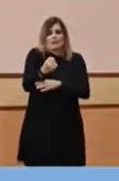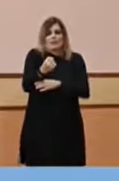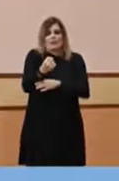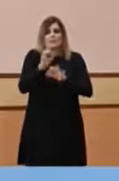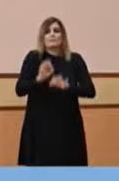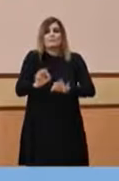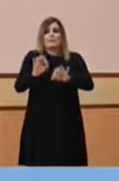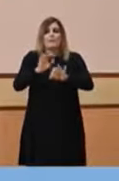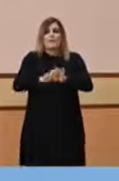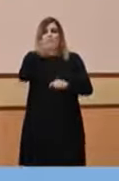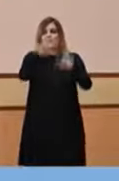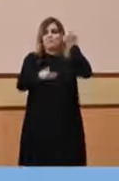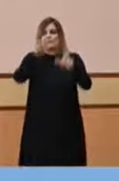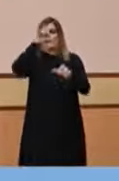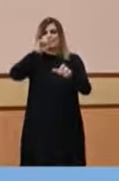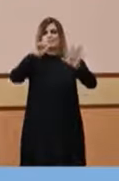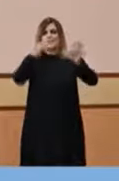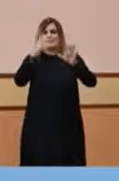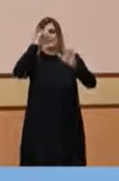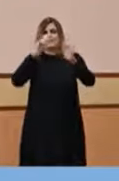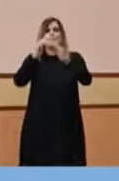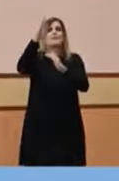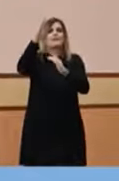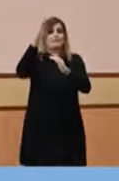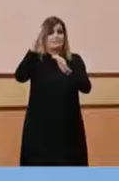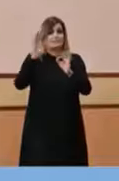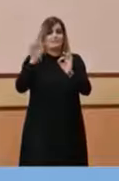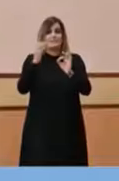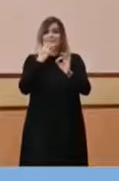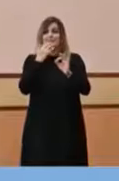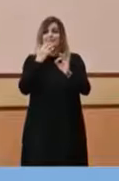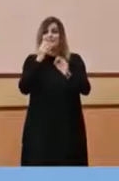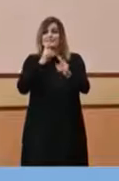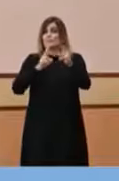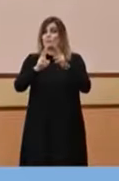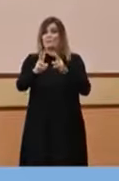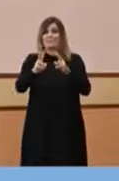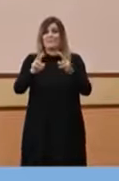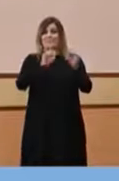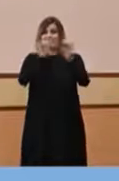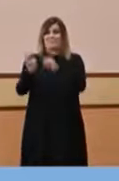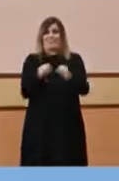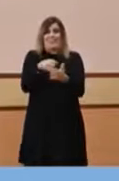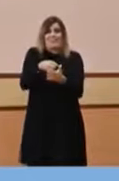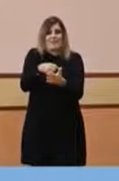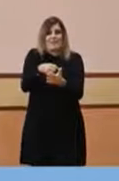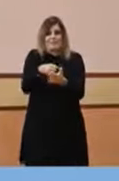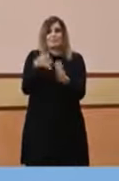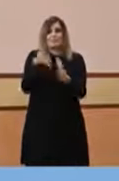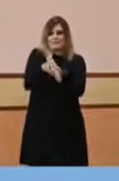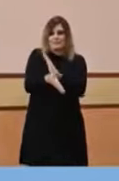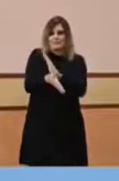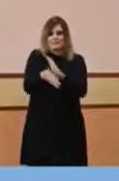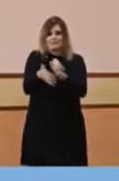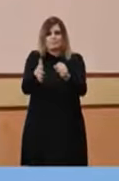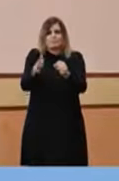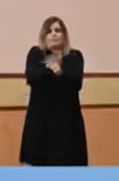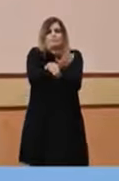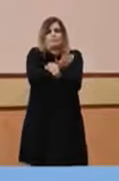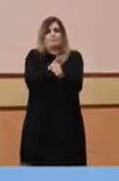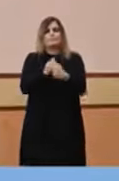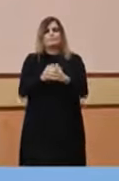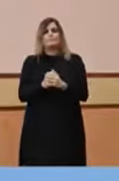per les persones de 65 anys o més, que si no tenen una resposta més de caiguda cap a la vacuna. I, a més,